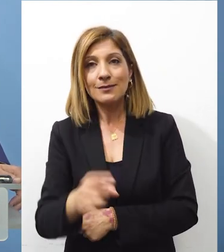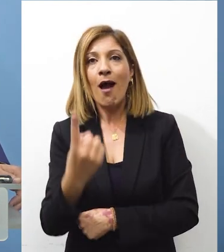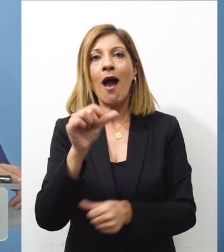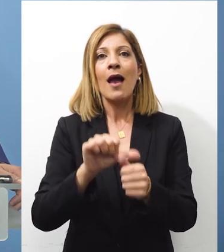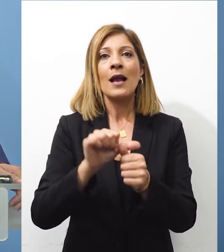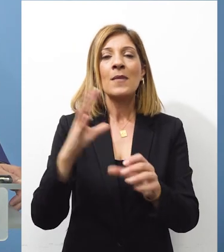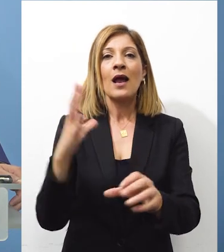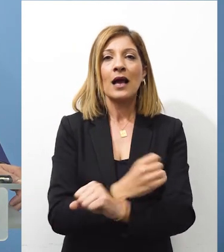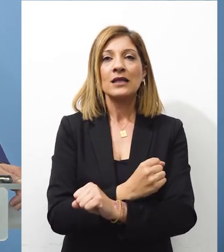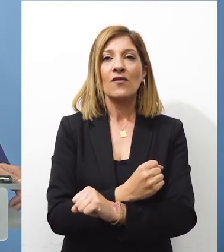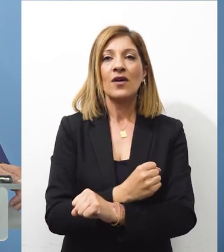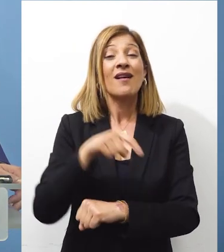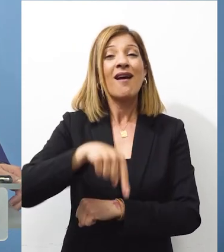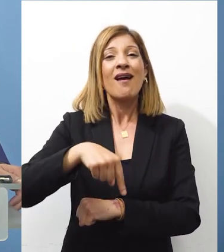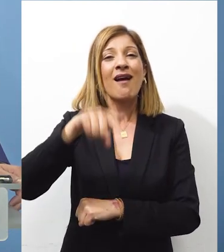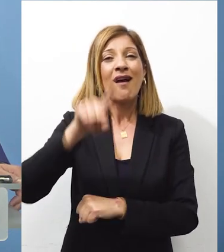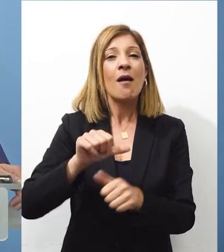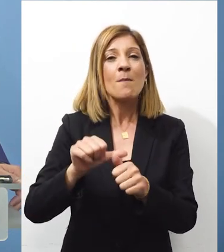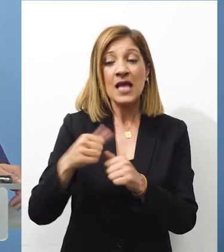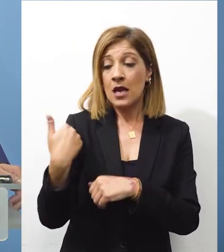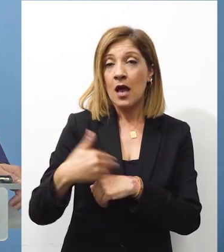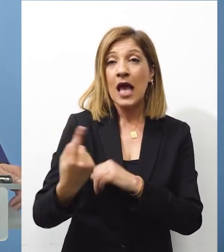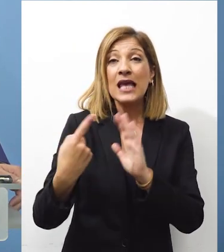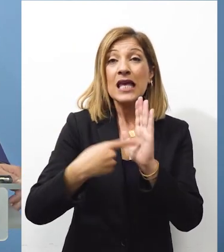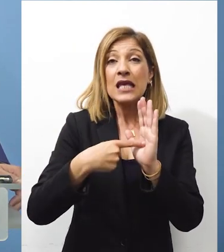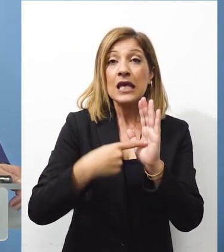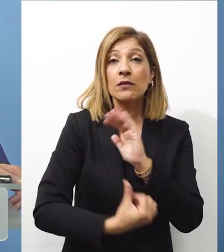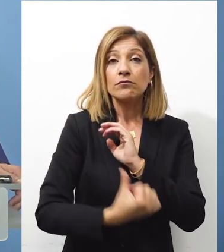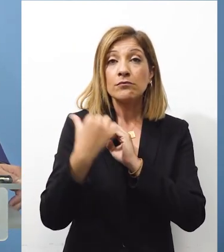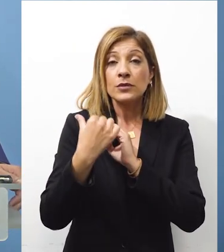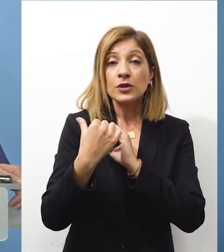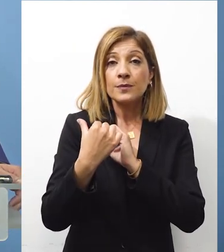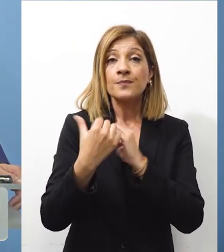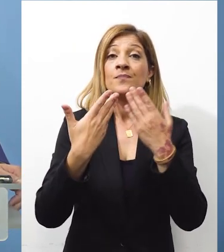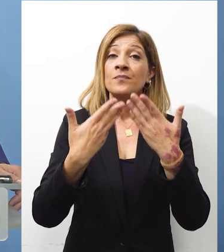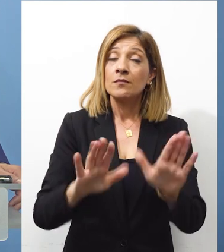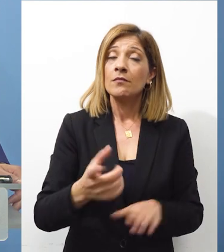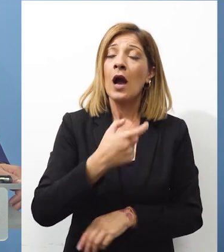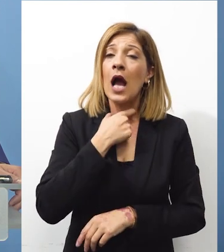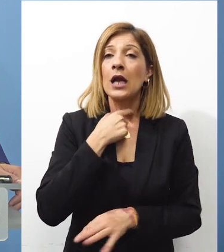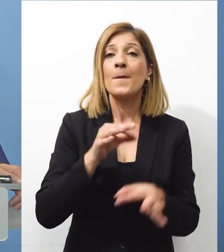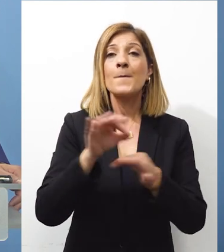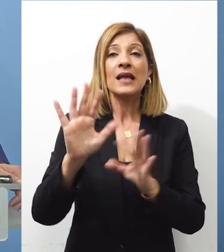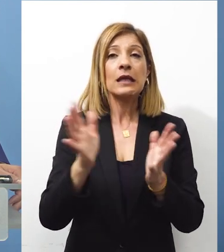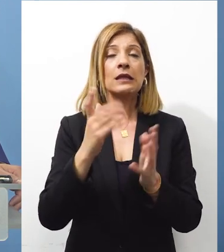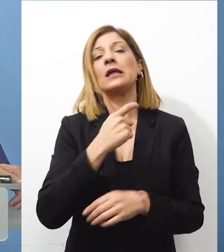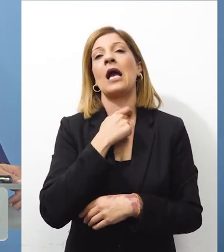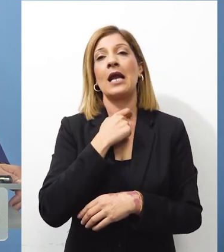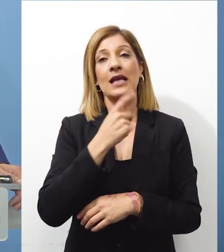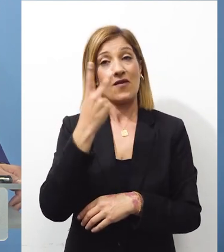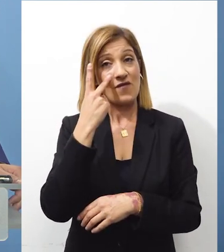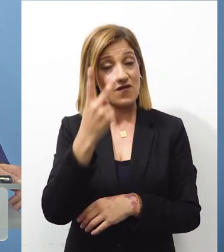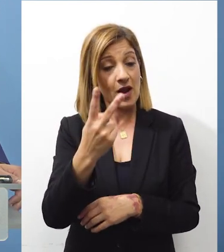έχουν υπερβεί τις 1.100 οι επιστροφές από την χώρα μας. Έχουν ληφθεί όλα τα αναγκαία μέτρα. Αυτό που βλέπαμε είναι